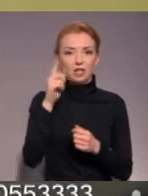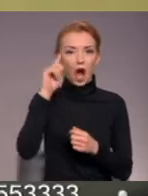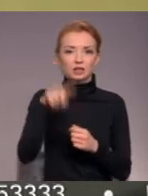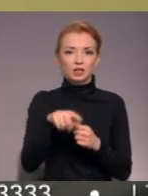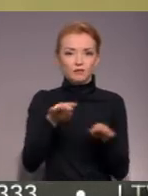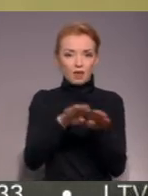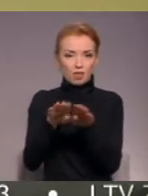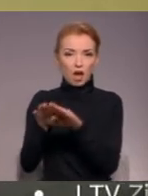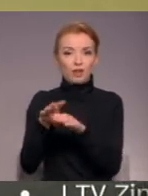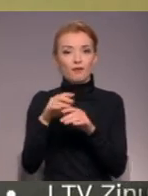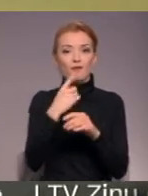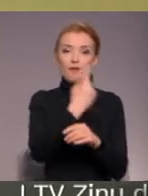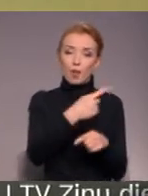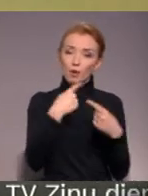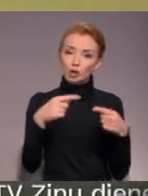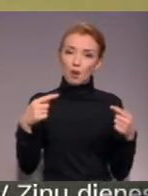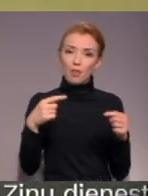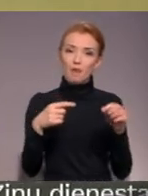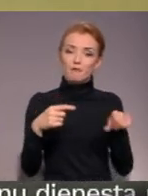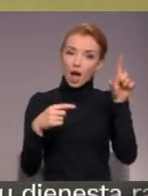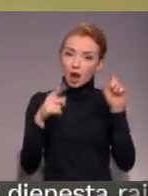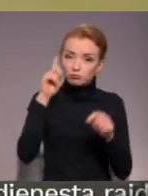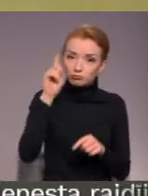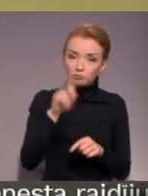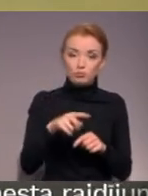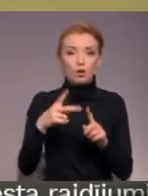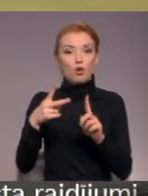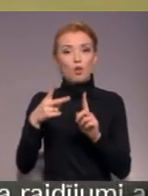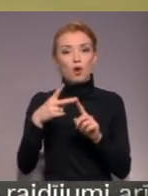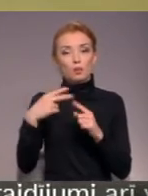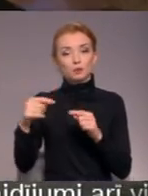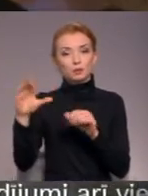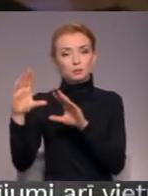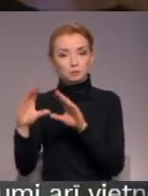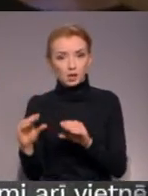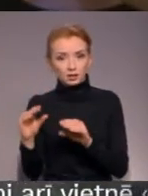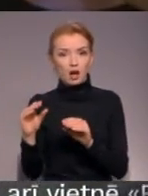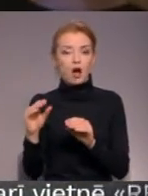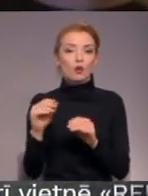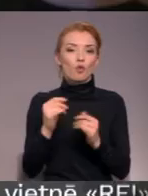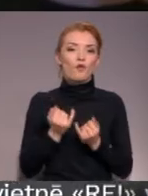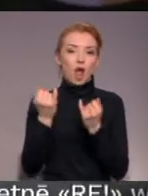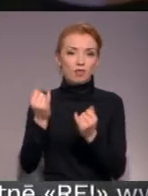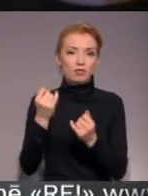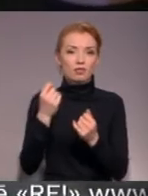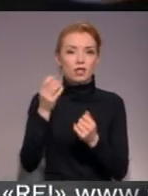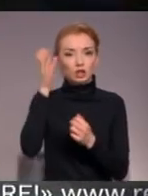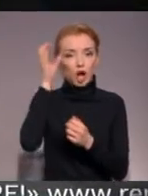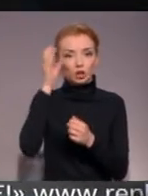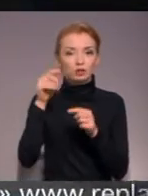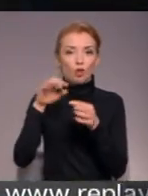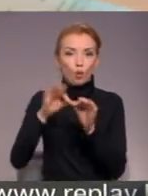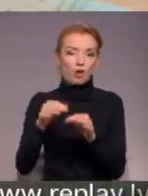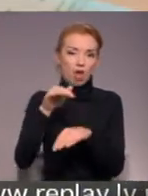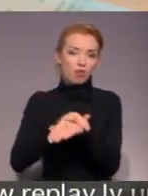mazāk un šeit atkal viņš vairāk var to laiku un savas zināšanas iegūt šajos priekšmetos.